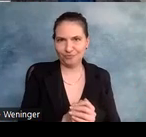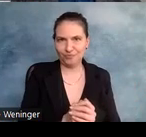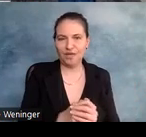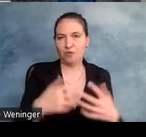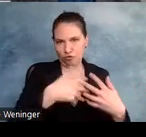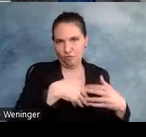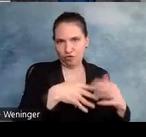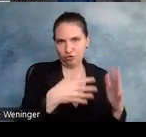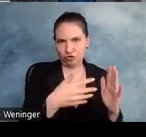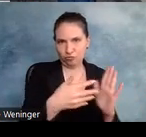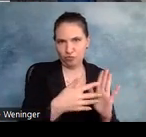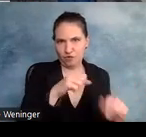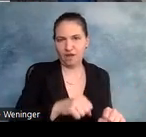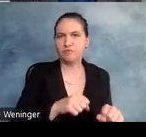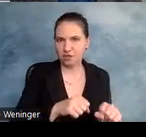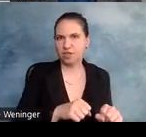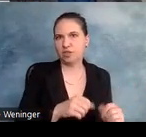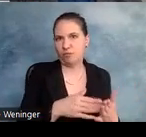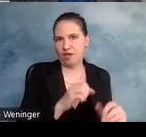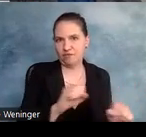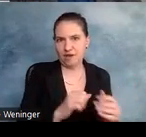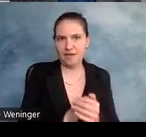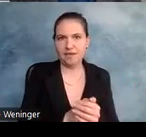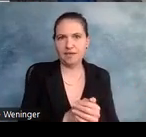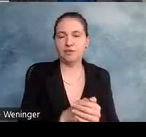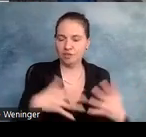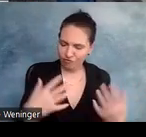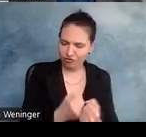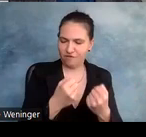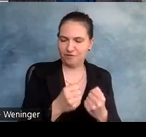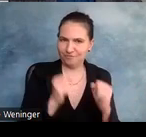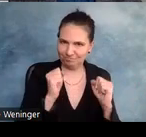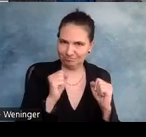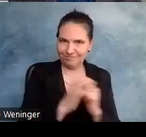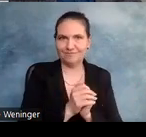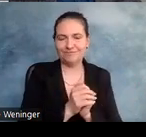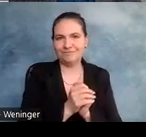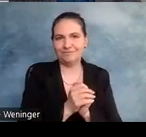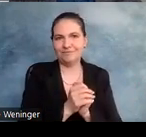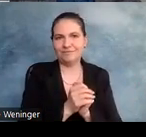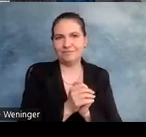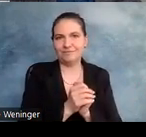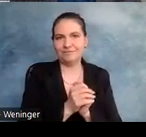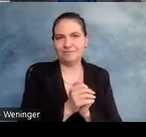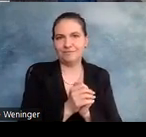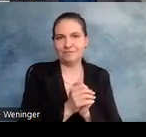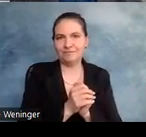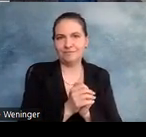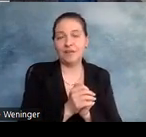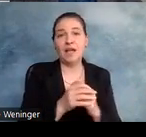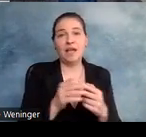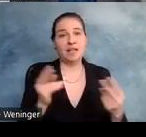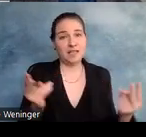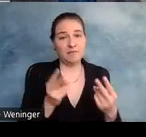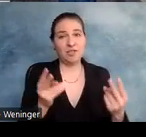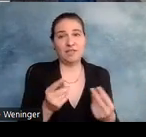prüfen kann. Also, das haben wir hingekriegt. Ist aber natürlich immer nur, wenn man es dann weiter versendet,